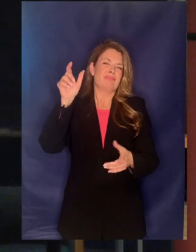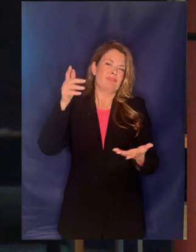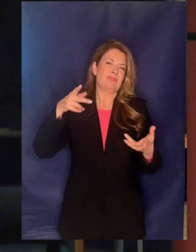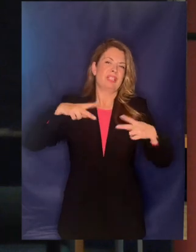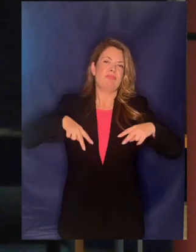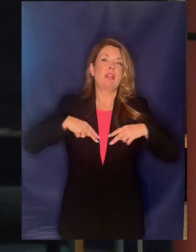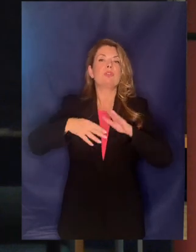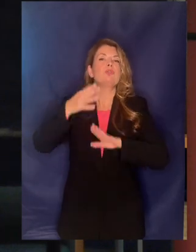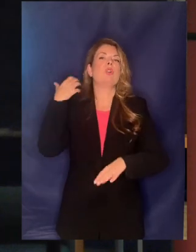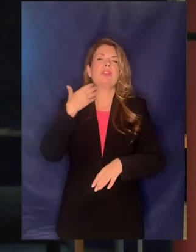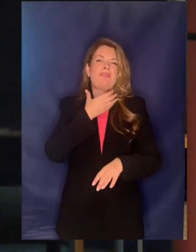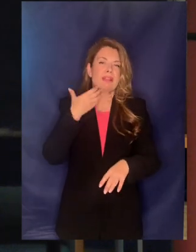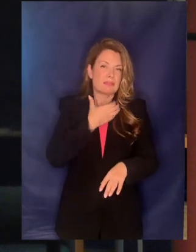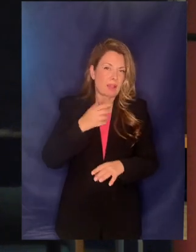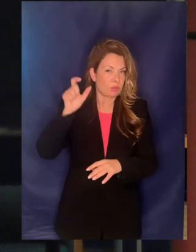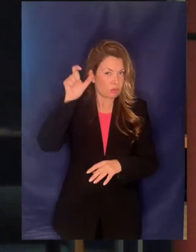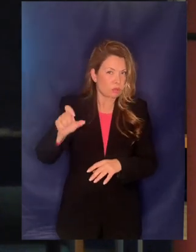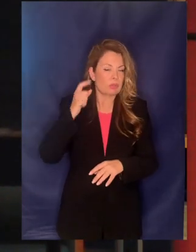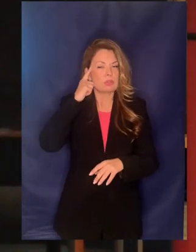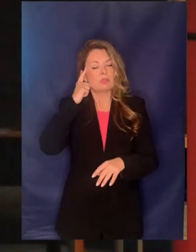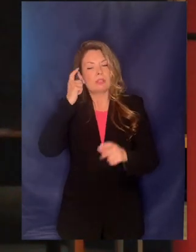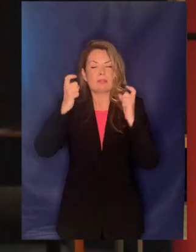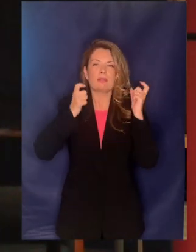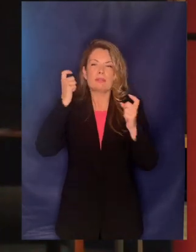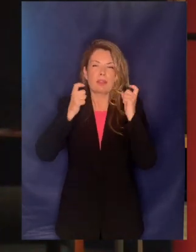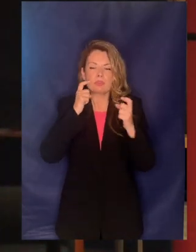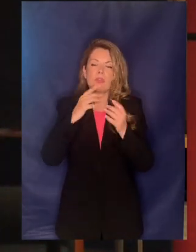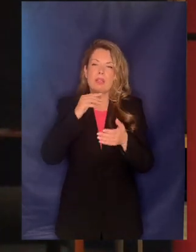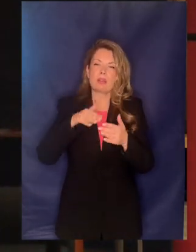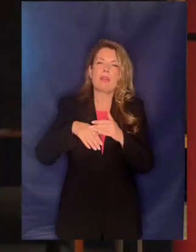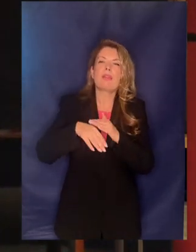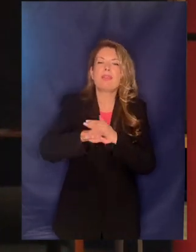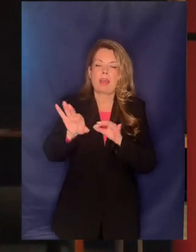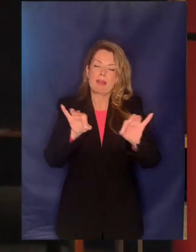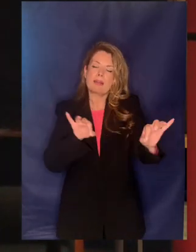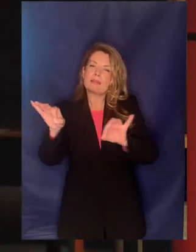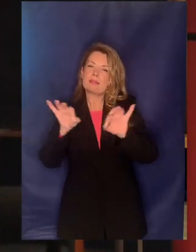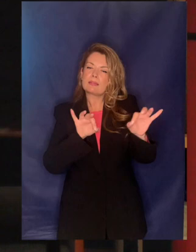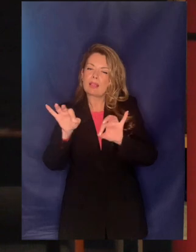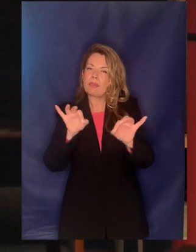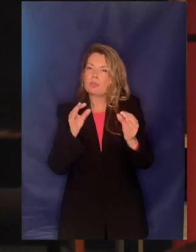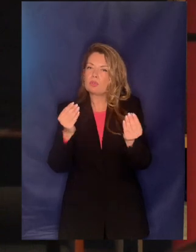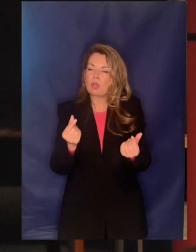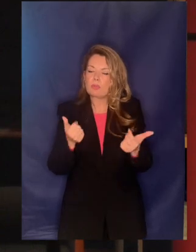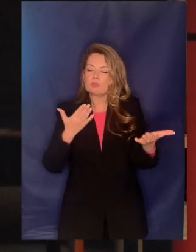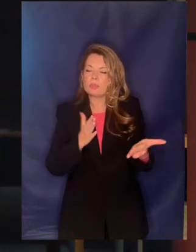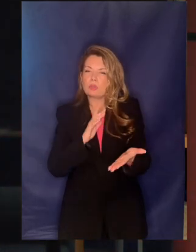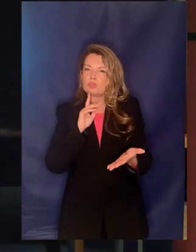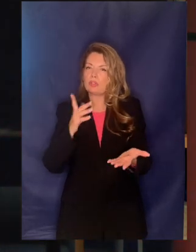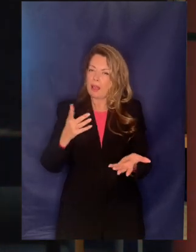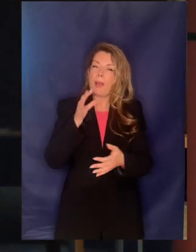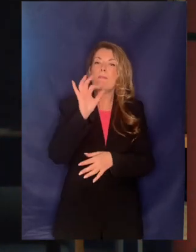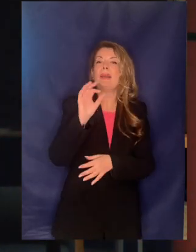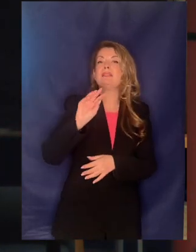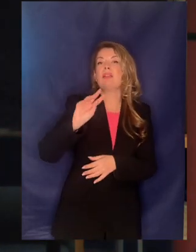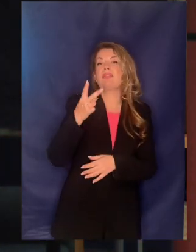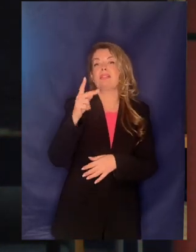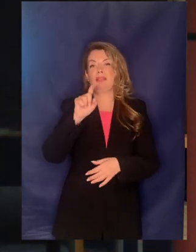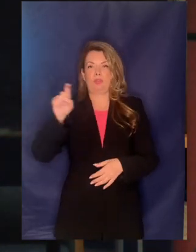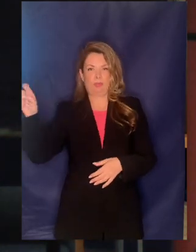φιλόδοξιο σχέδιο είναι το περίφημο μεσοπρόθεσμο πλαίσιο δημοσιονομικής στατηγικής τι προβλέπει αυτό που βλέπει 50 δις